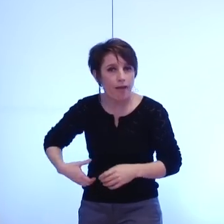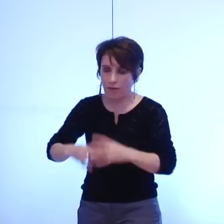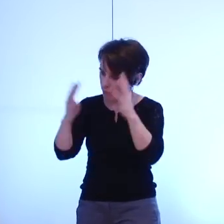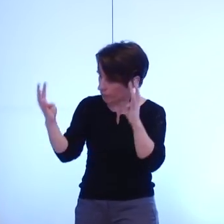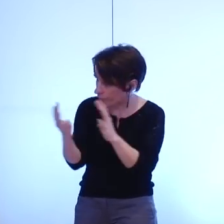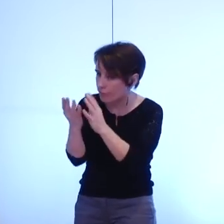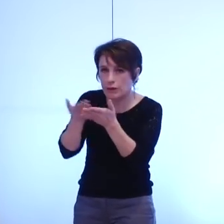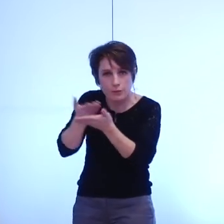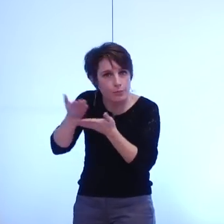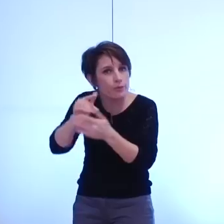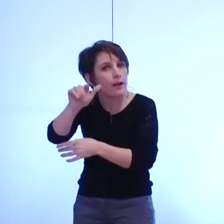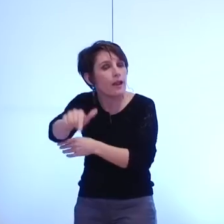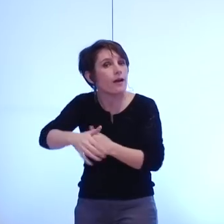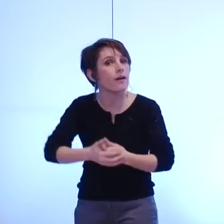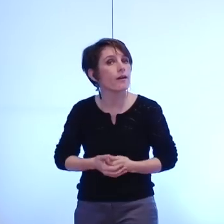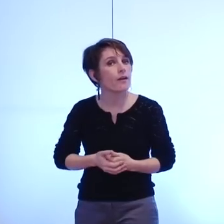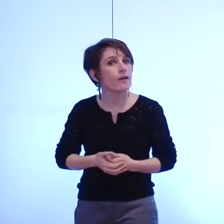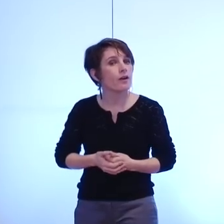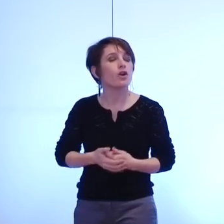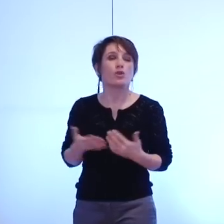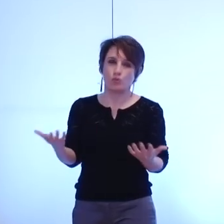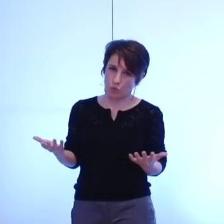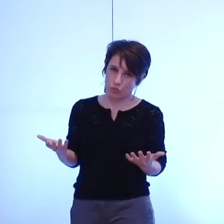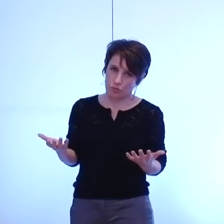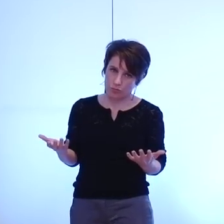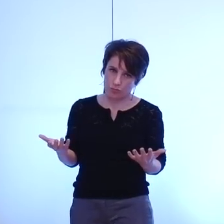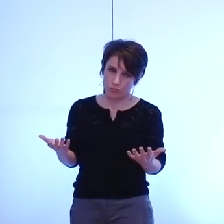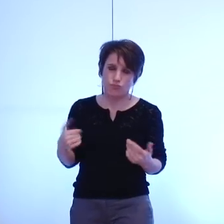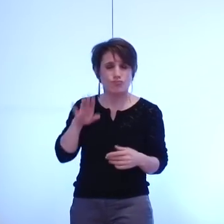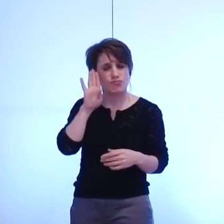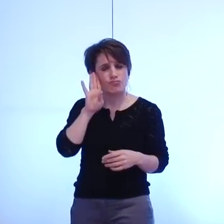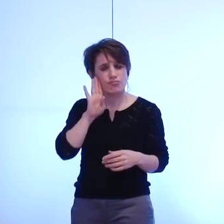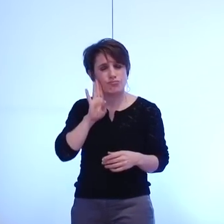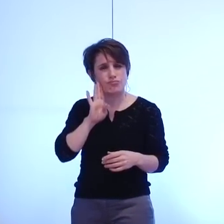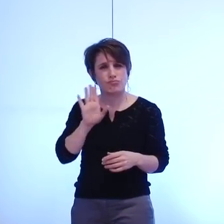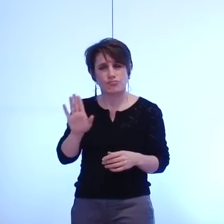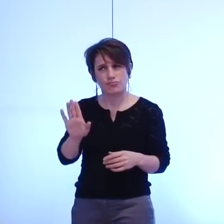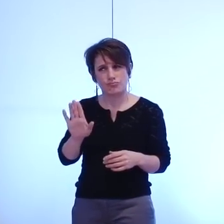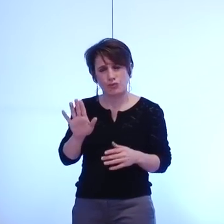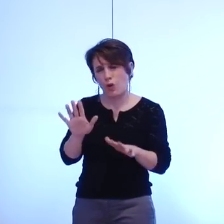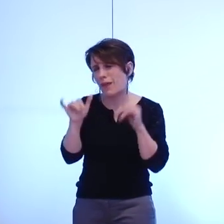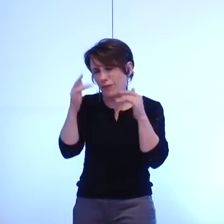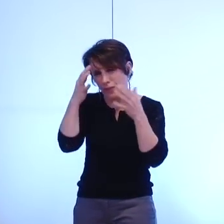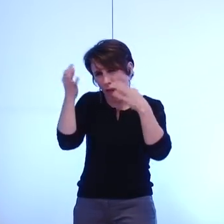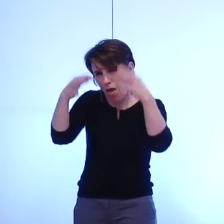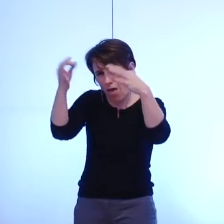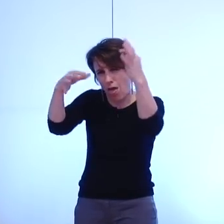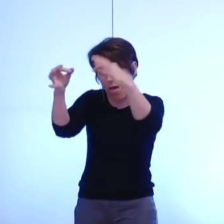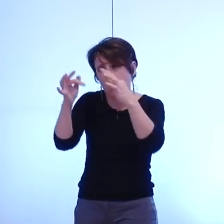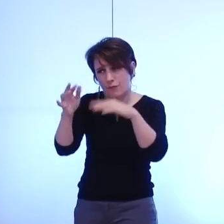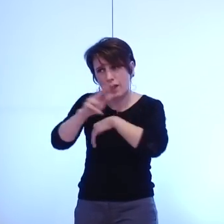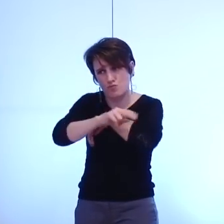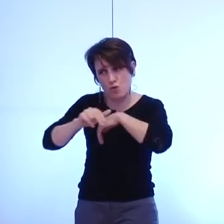donc je voulais simplement que l'on évite tout fantasme sur la question du bureau